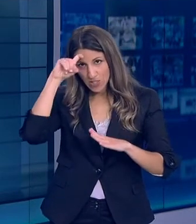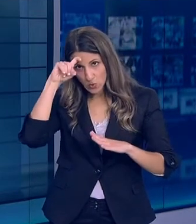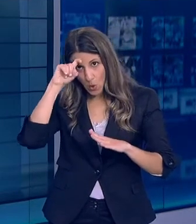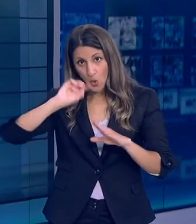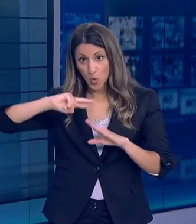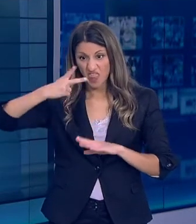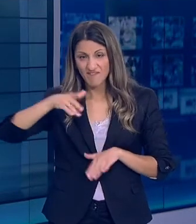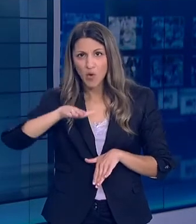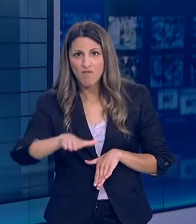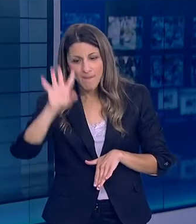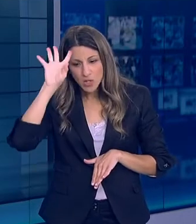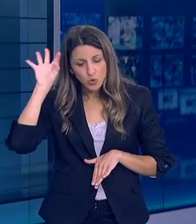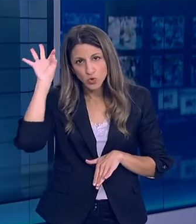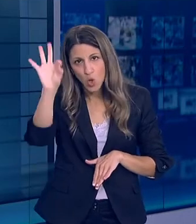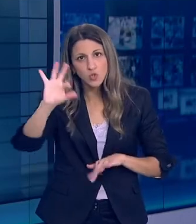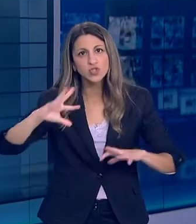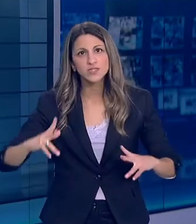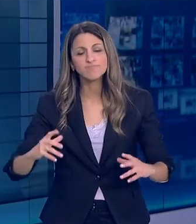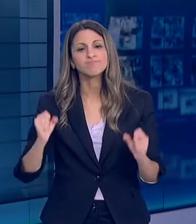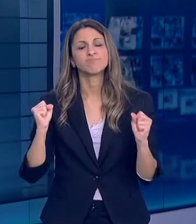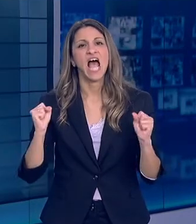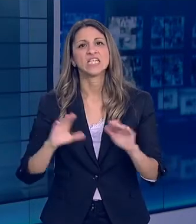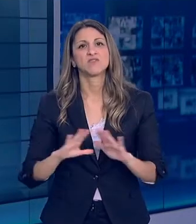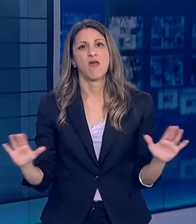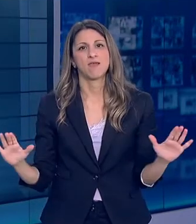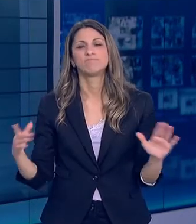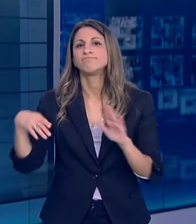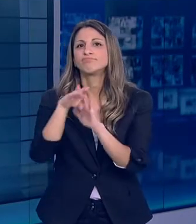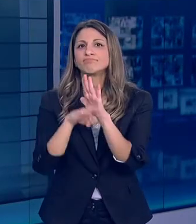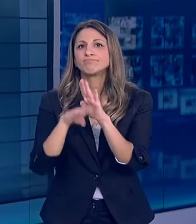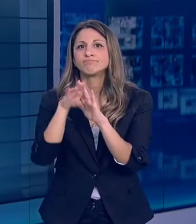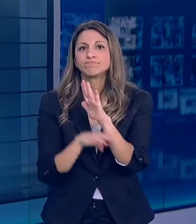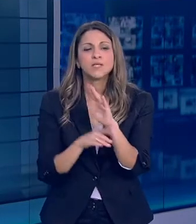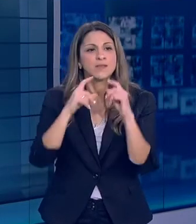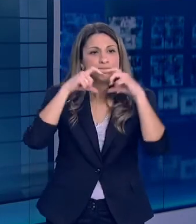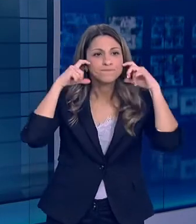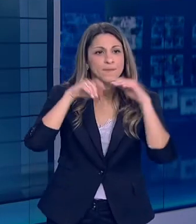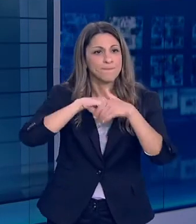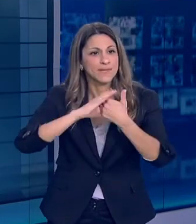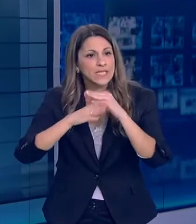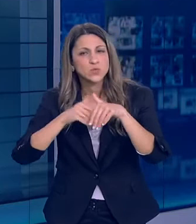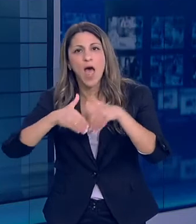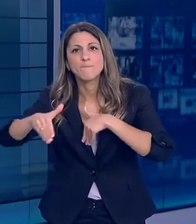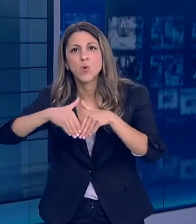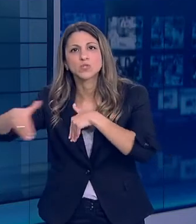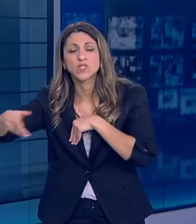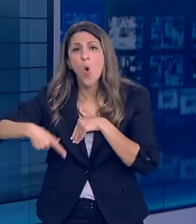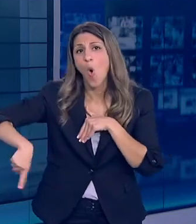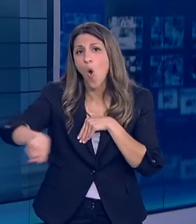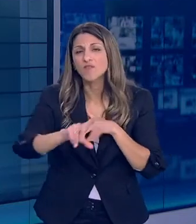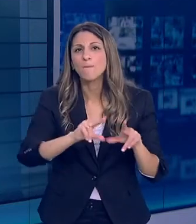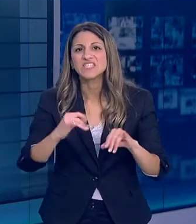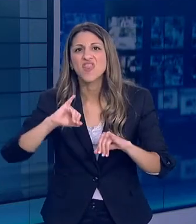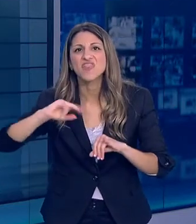ασφαλής Το να μείνουμε ασφαλής Δηλαδή το να τηρούμε τους όρους Ατομικής υγιεινής και προστασίας Είναι το μεγάλο στοίχημα που θα μας